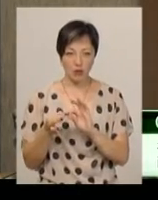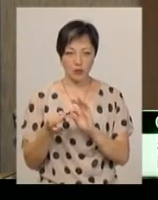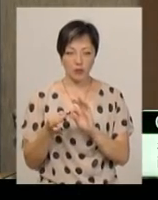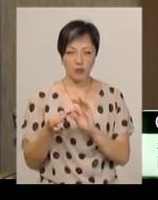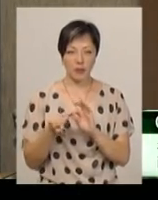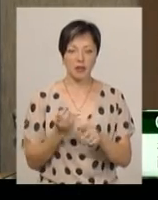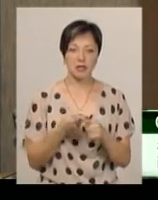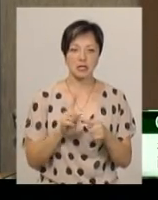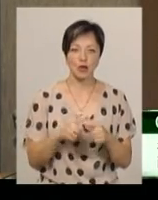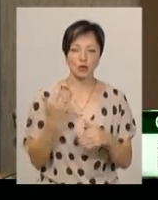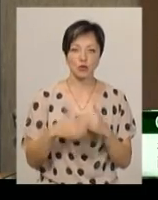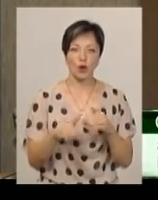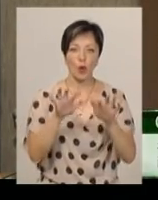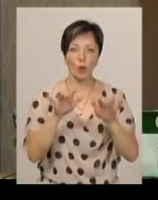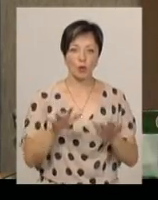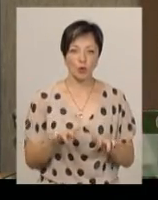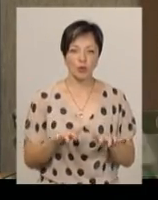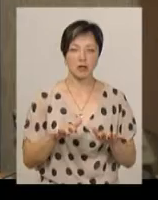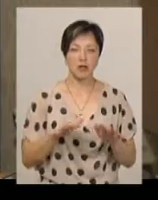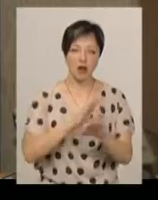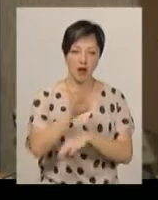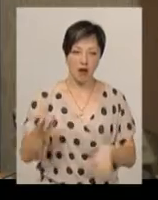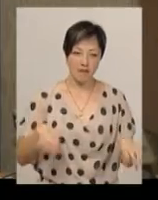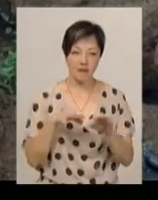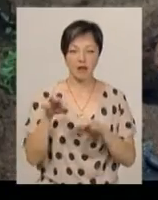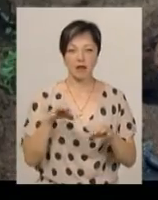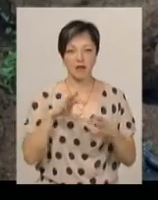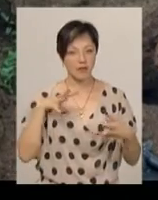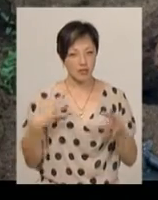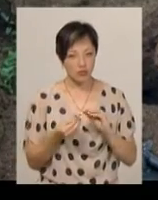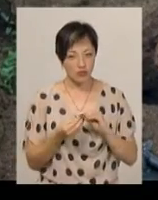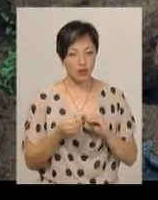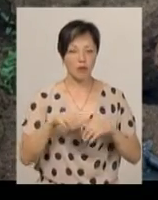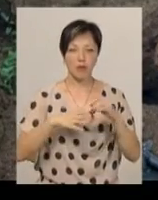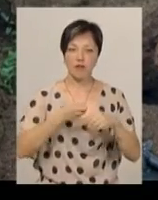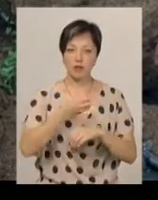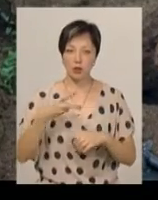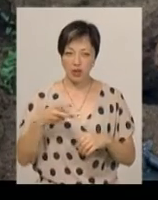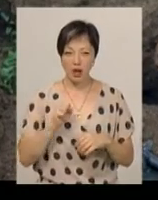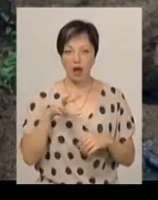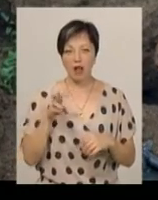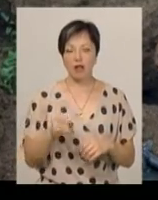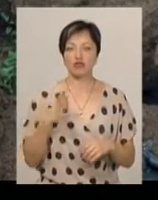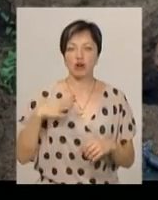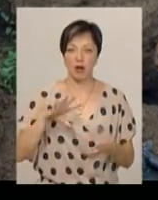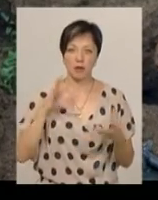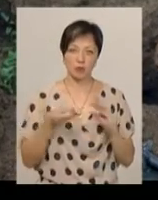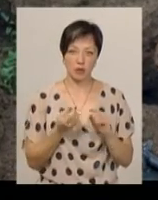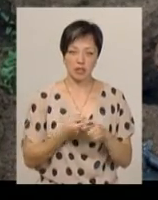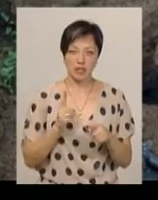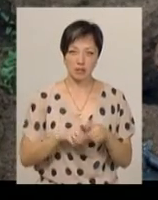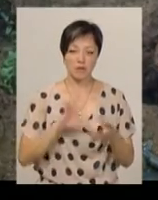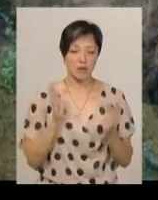це вже комп'ютерна графіка і висновки професіоналів, але ми чекаємо ці результати.